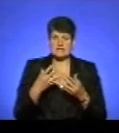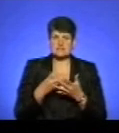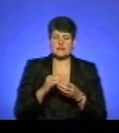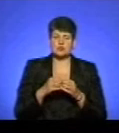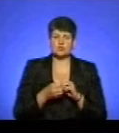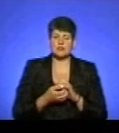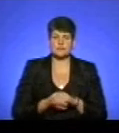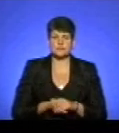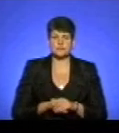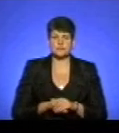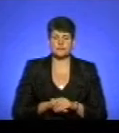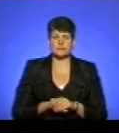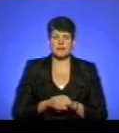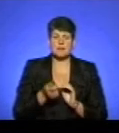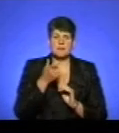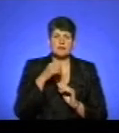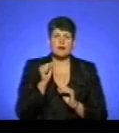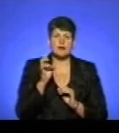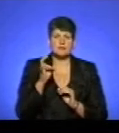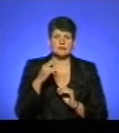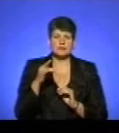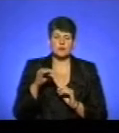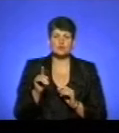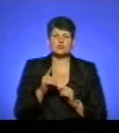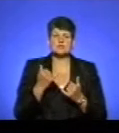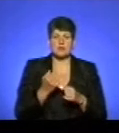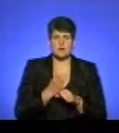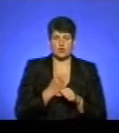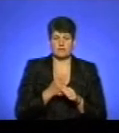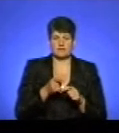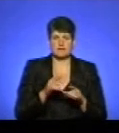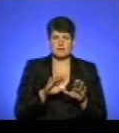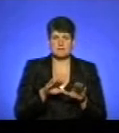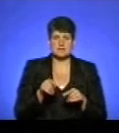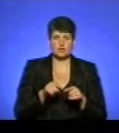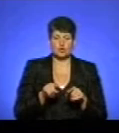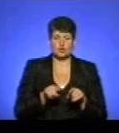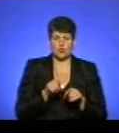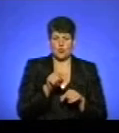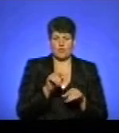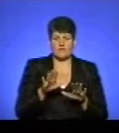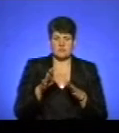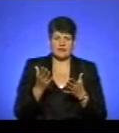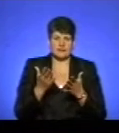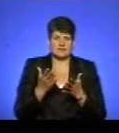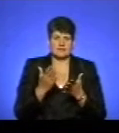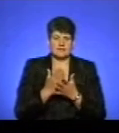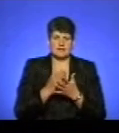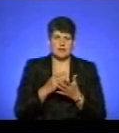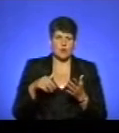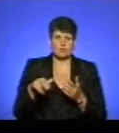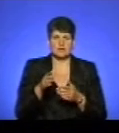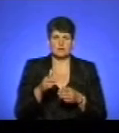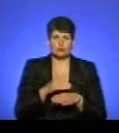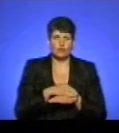результат. От, пане Богданне, що зараз зробите ви, от після того випадку? Які зі ходять, обхід є по